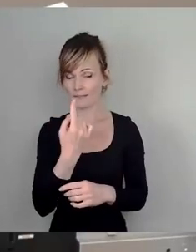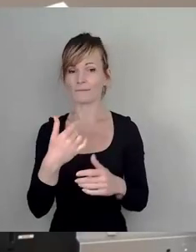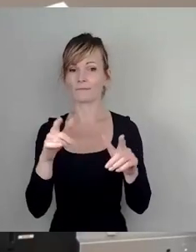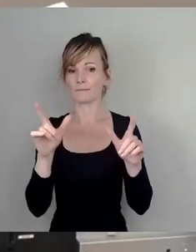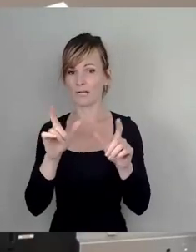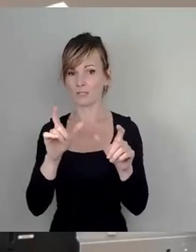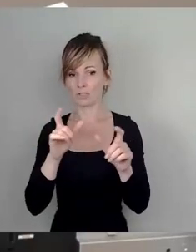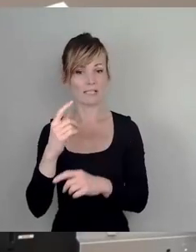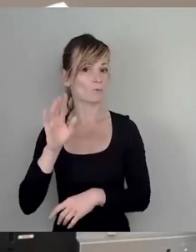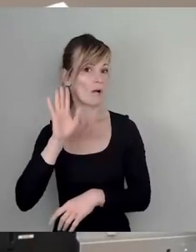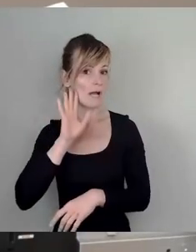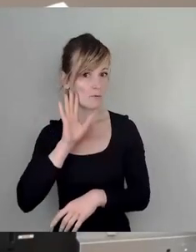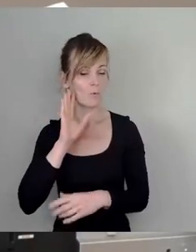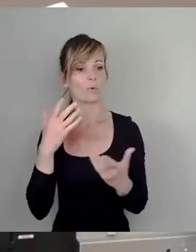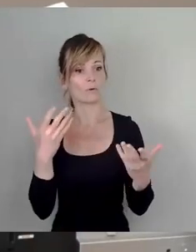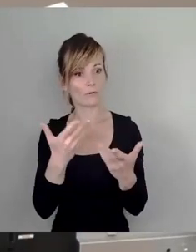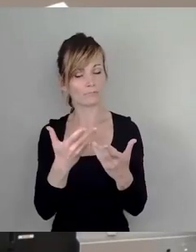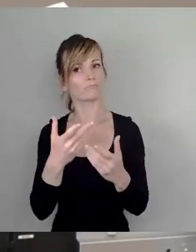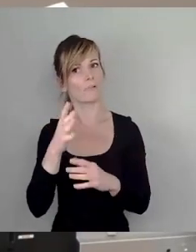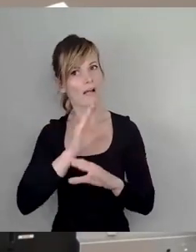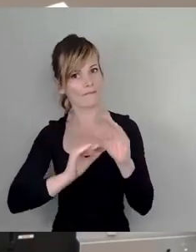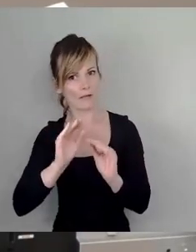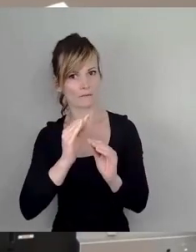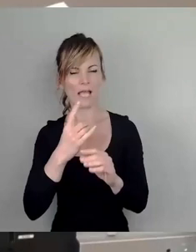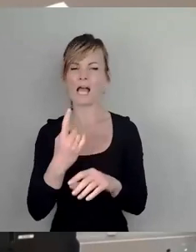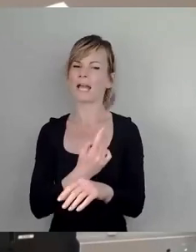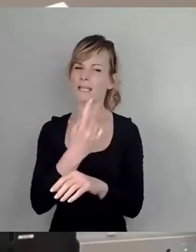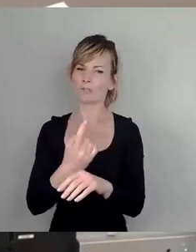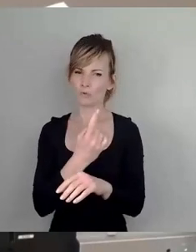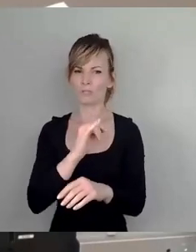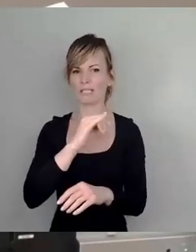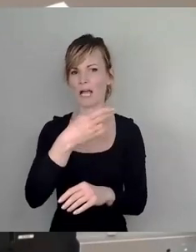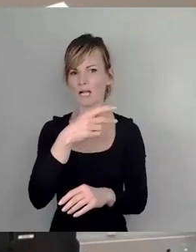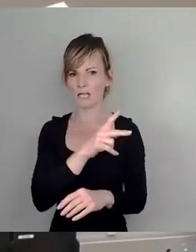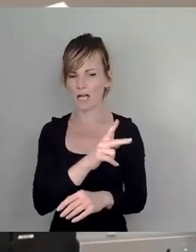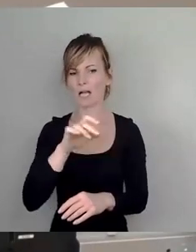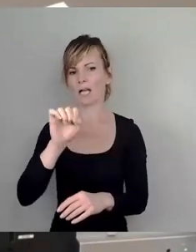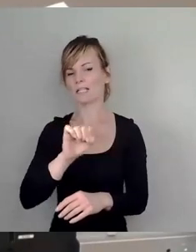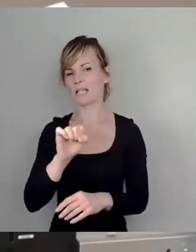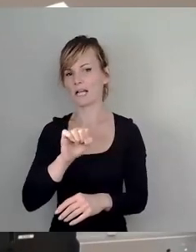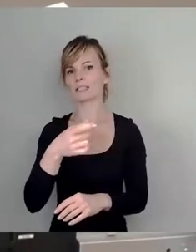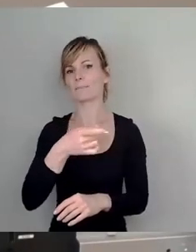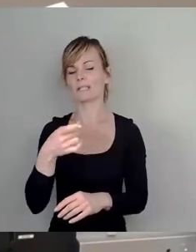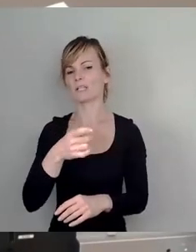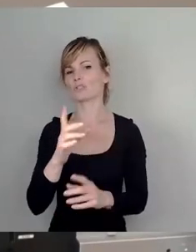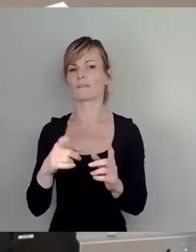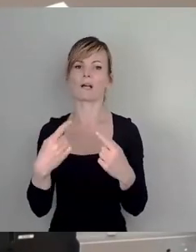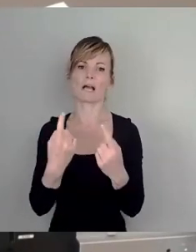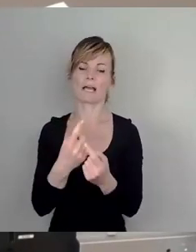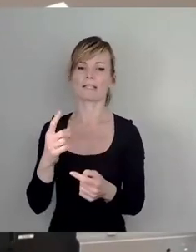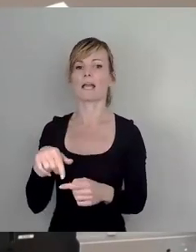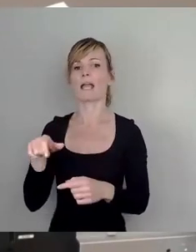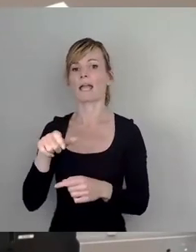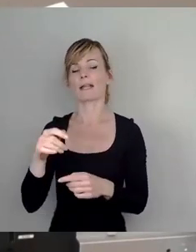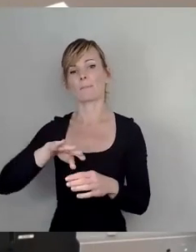erfahren. Eine Stunde lang berichteten IHK, St. Pieschenverein, Schaubodensommer, LKL-Pangfestler und